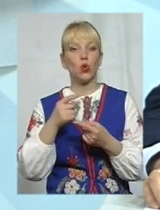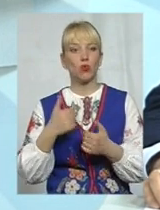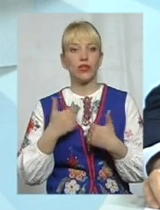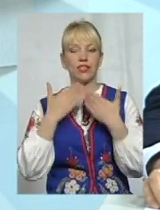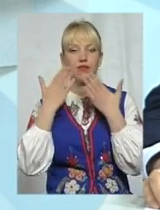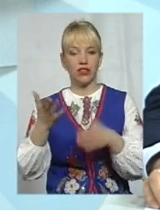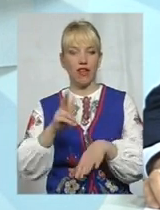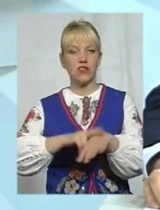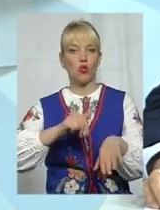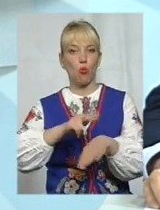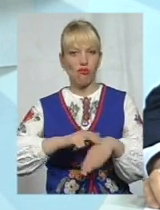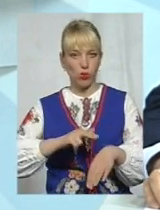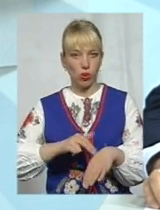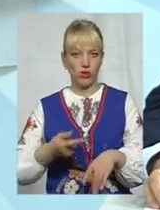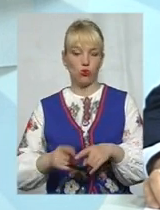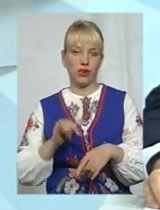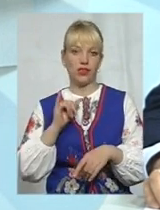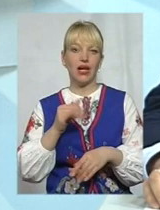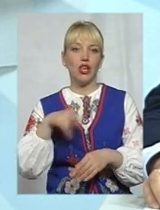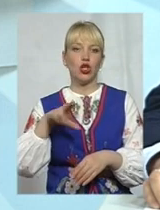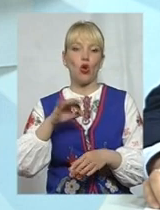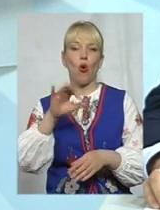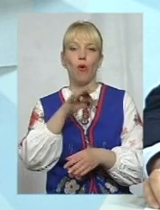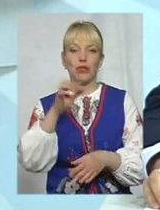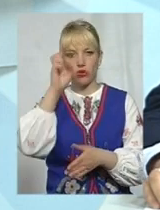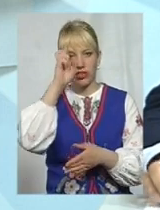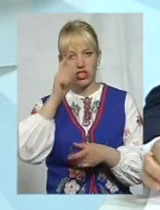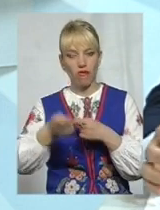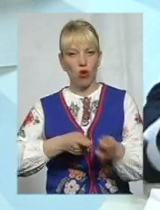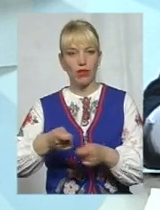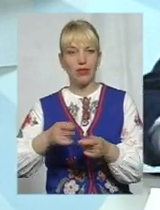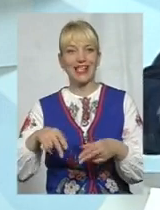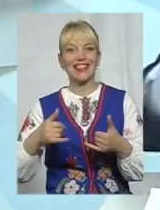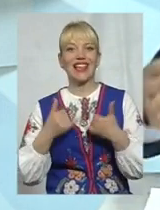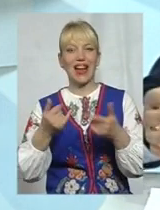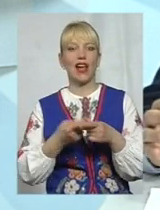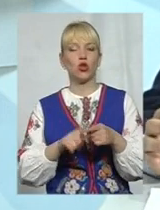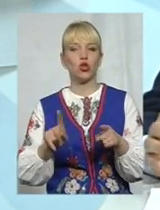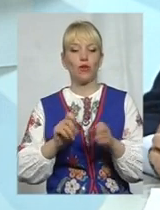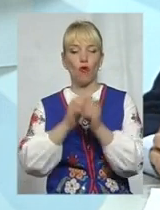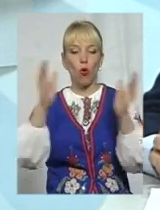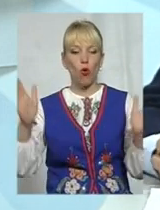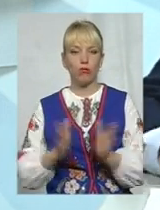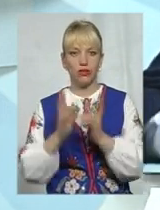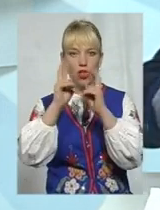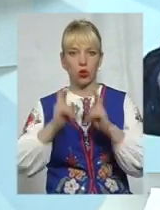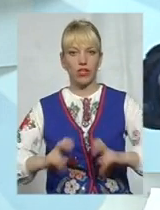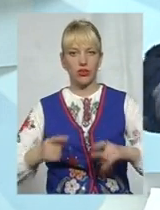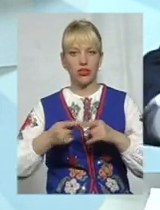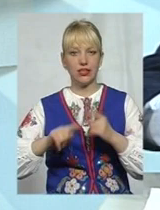і до правоохоронних органів, і до обласної державної адміністрації, для того, щоб ми в комплексі розглянули це питання.